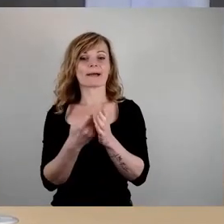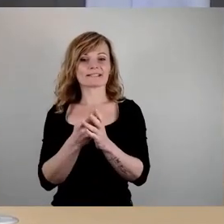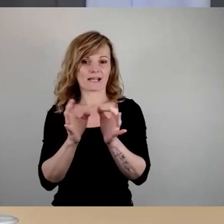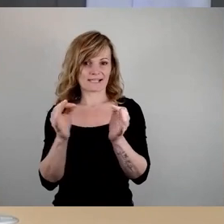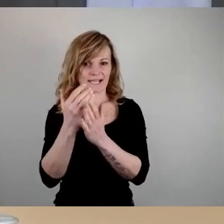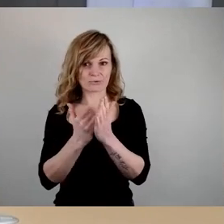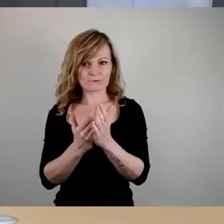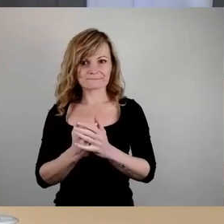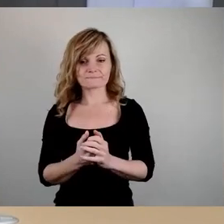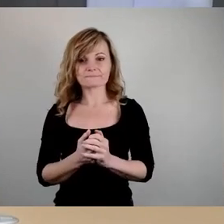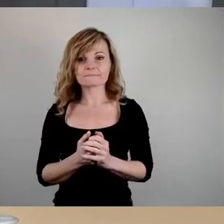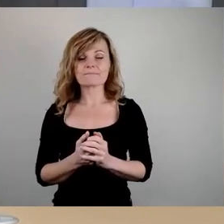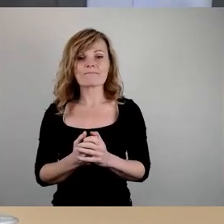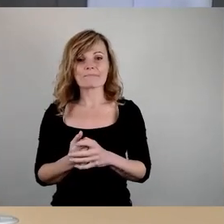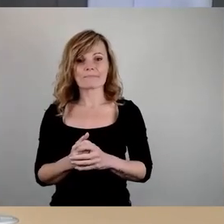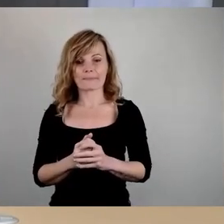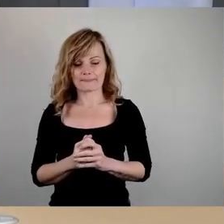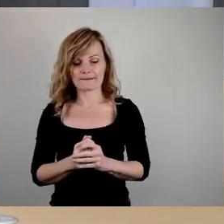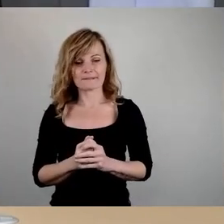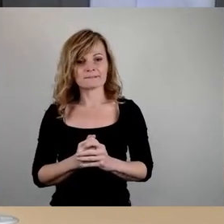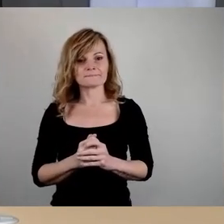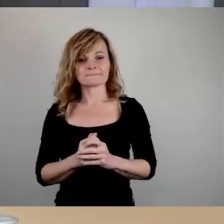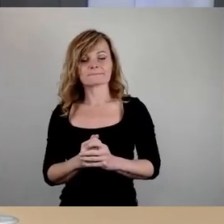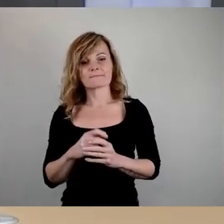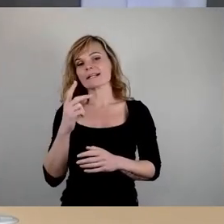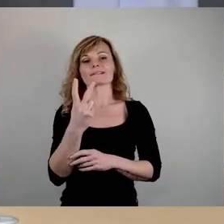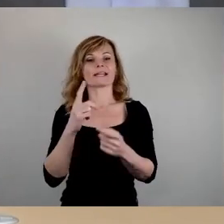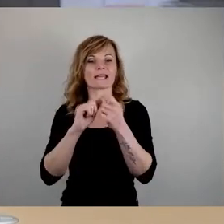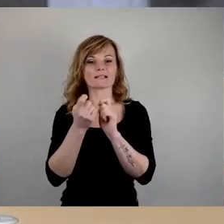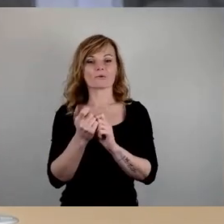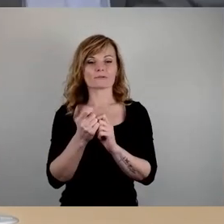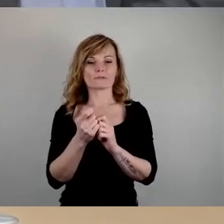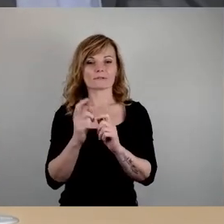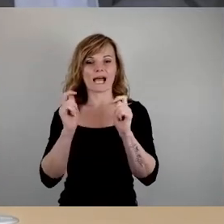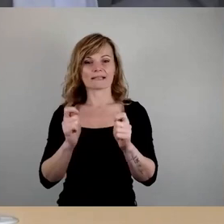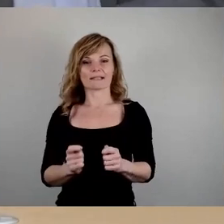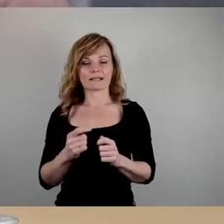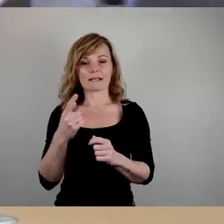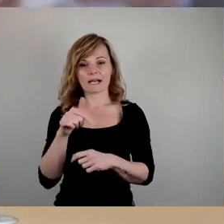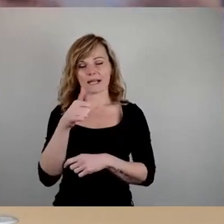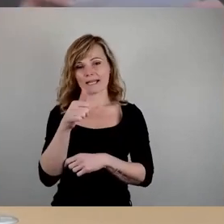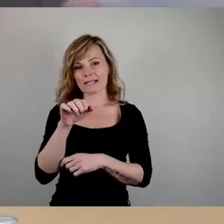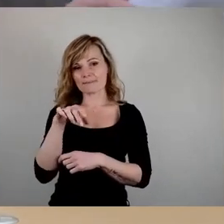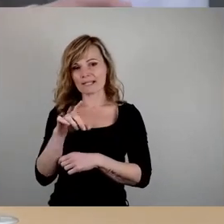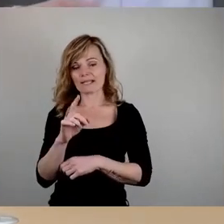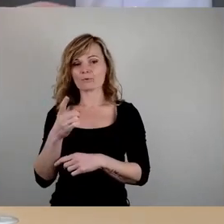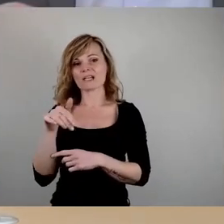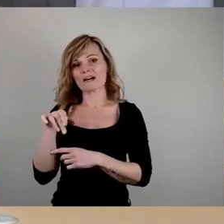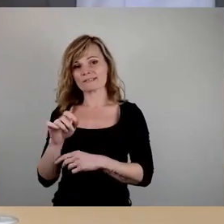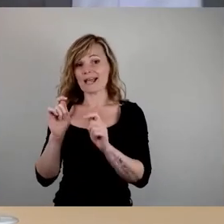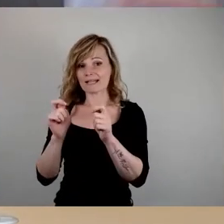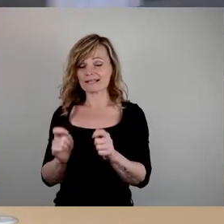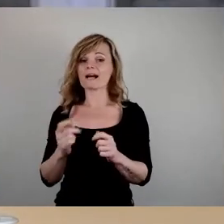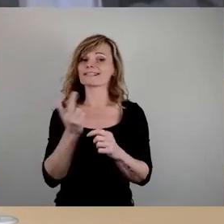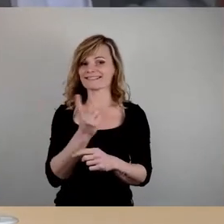Es liegen mir zwei Änderungsanträge vor, ein SPD, ein AfD, die zunächst,